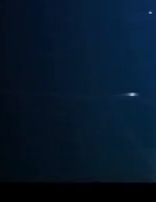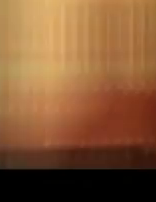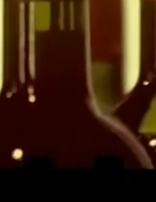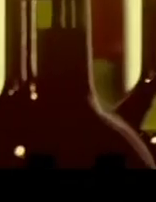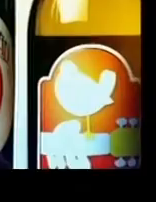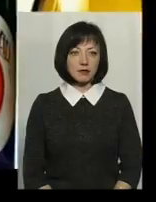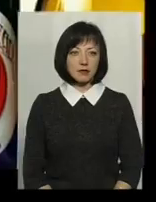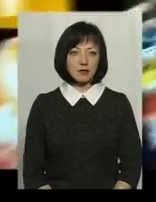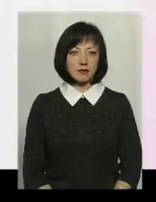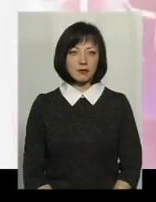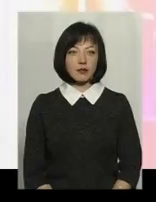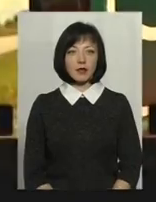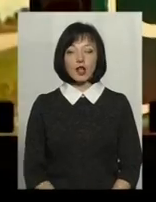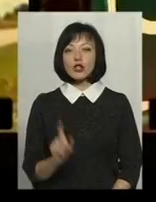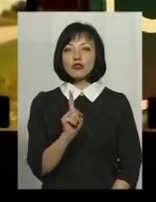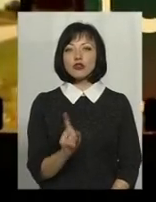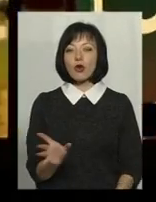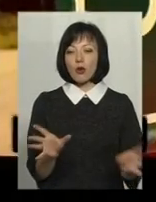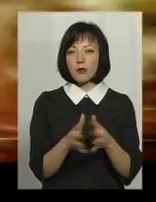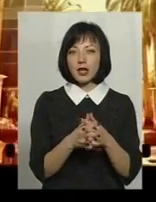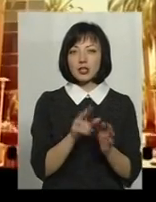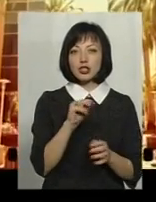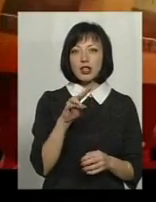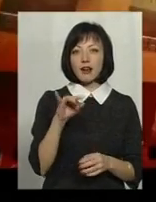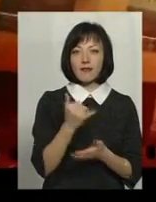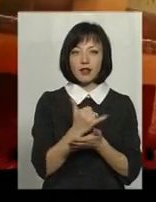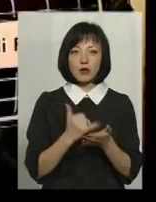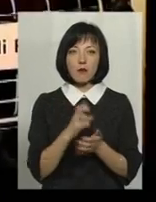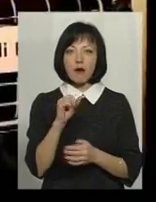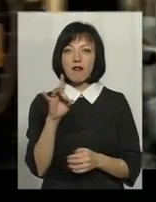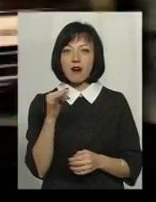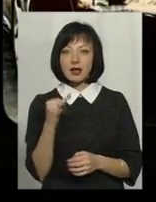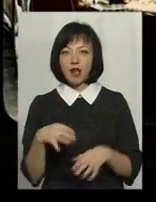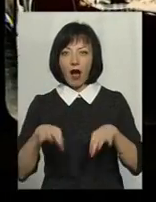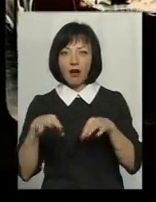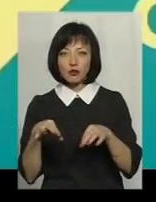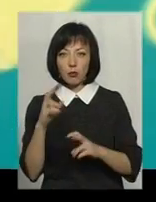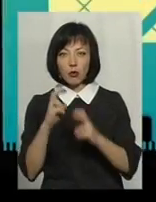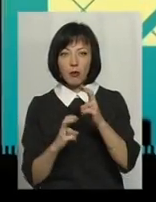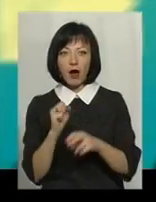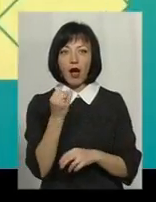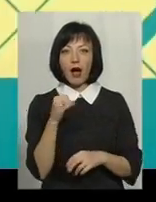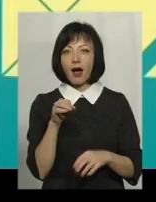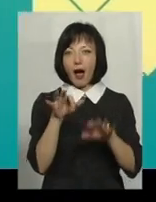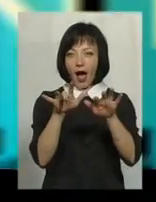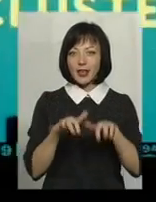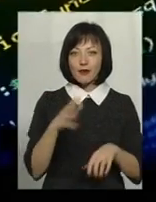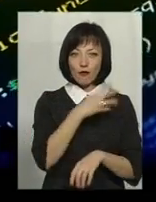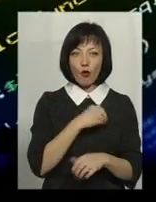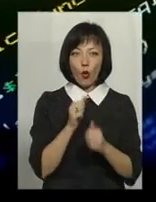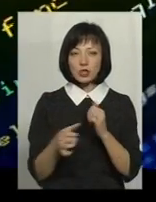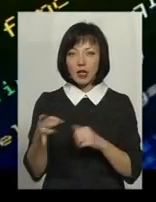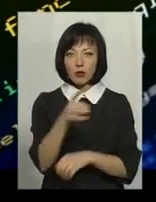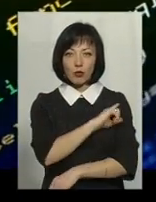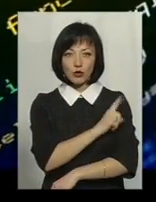Що об'єднує Чолійське вино, Кремнію і Водолину, Баварський автопром і ІТ у Львові? Кожен регіон є